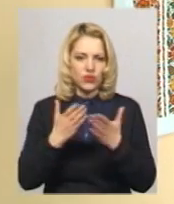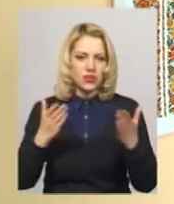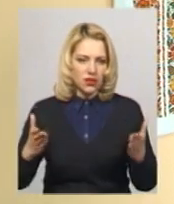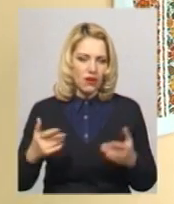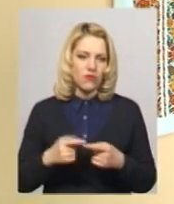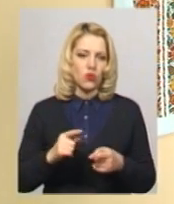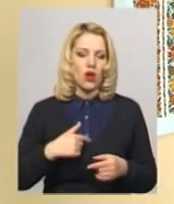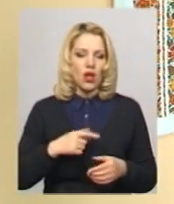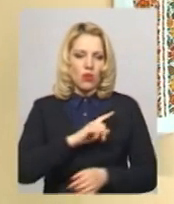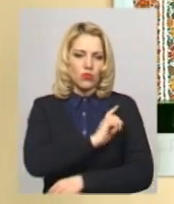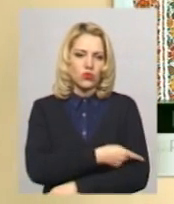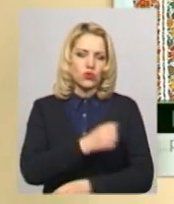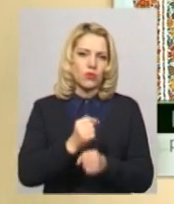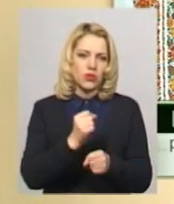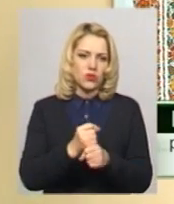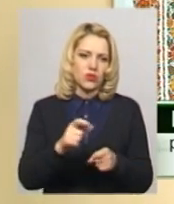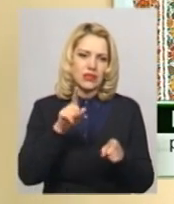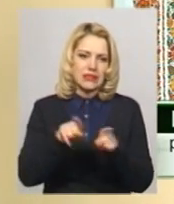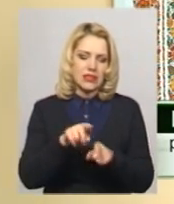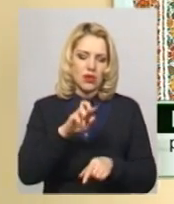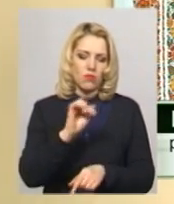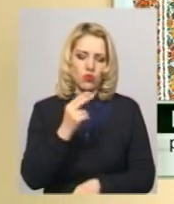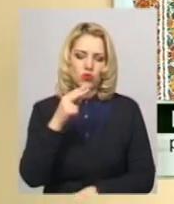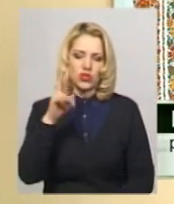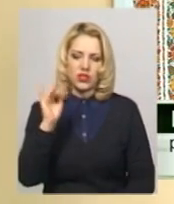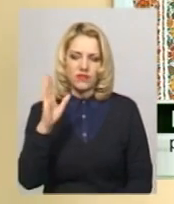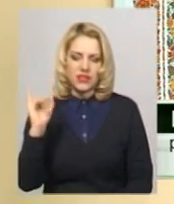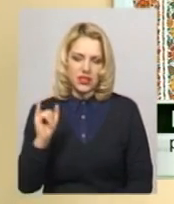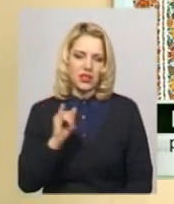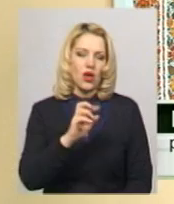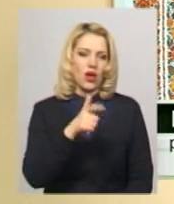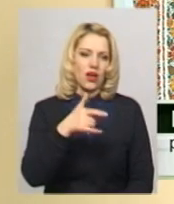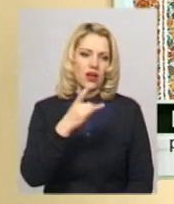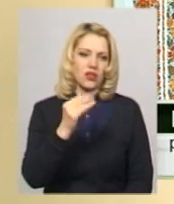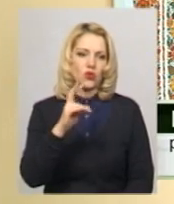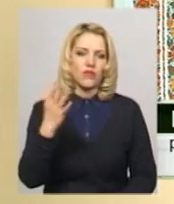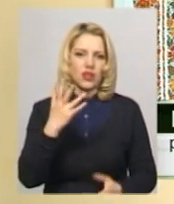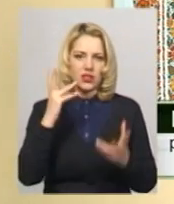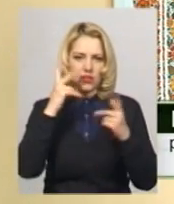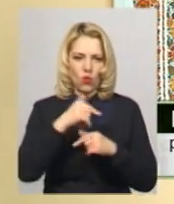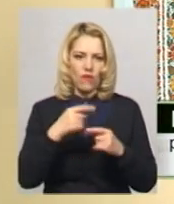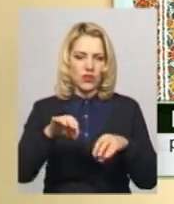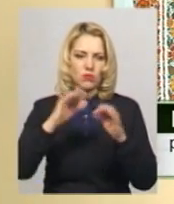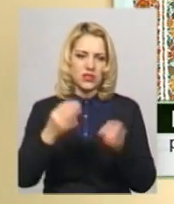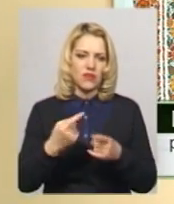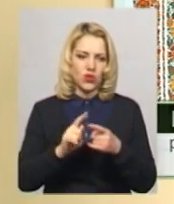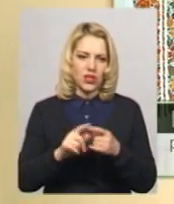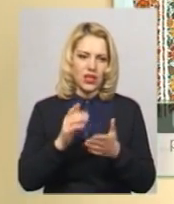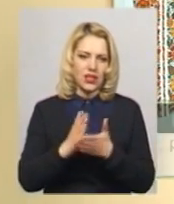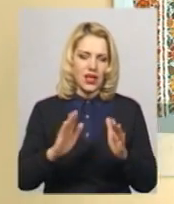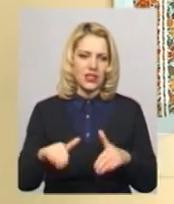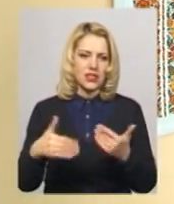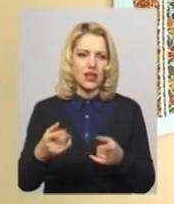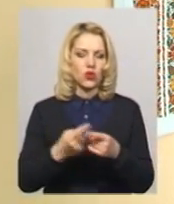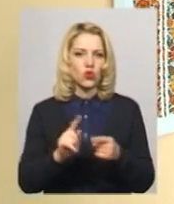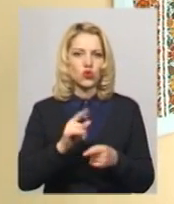Потужно працюють у нас сестри бучківські, гризькові, які закохані в мистецтво. І ось вони стали ініціаторами того, що